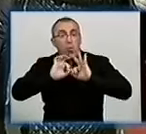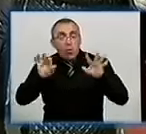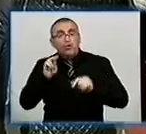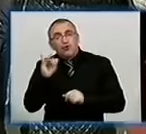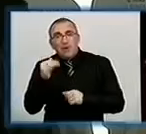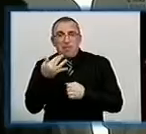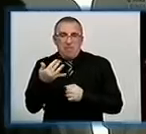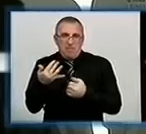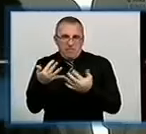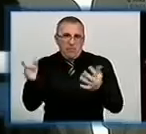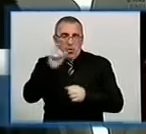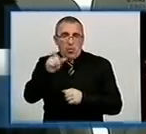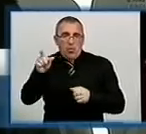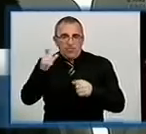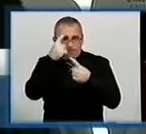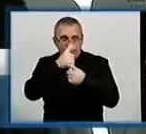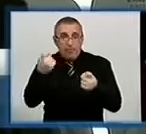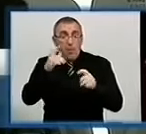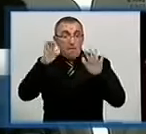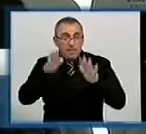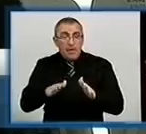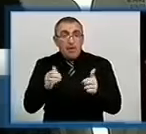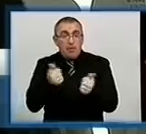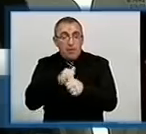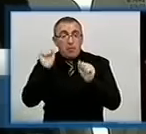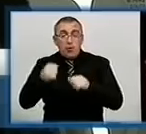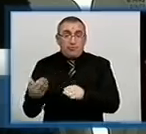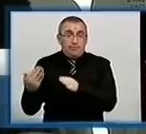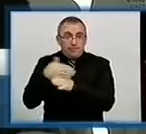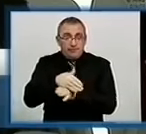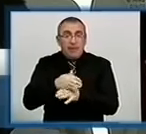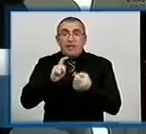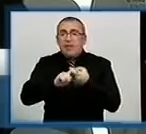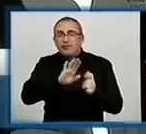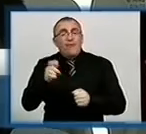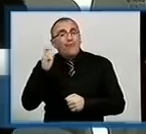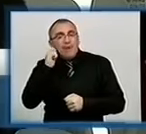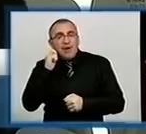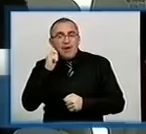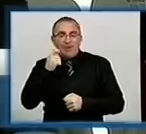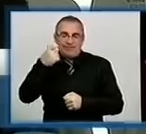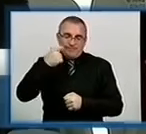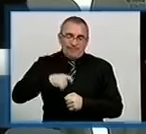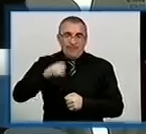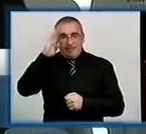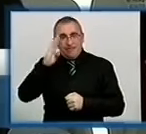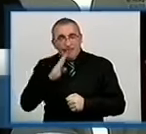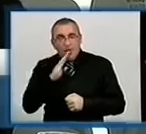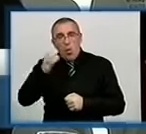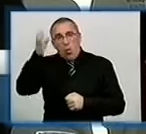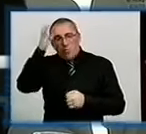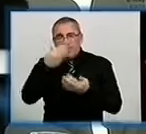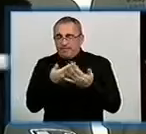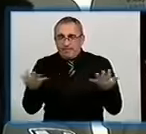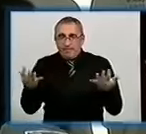чимало людей. Бібліотека – це єдине місце, куди людина може прийти незалежно від віку, статі, від освіти, відкрити